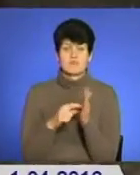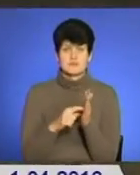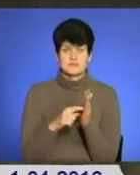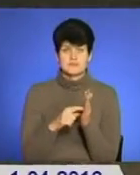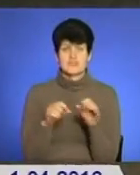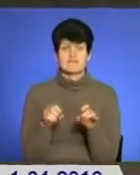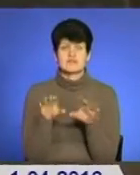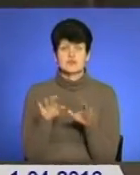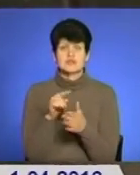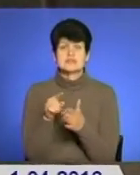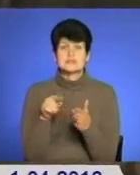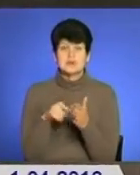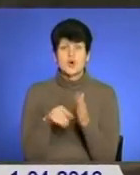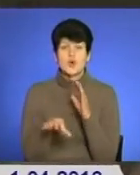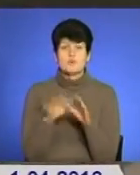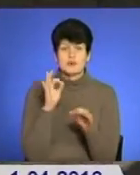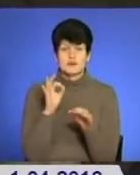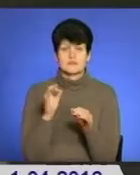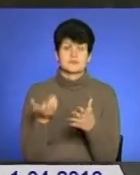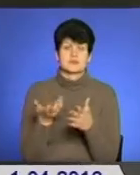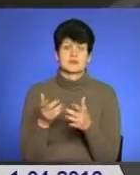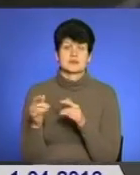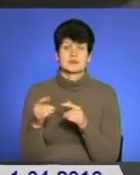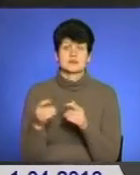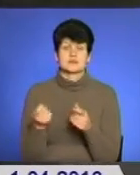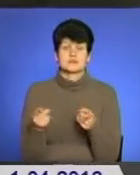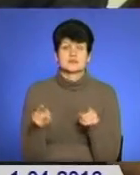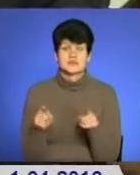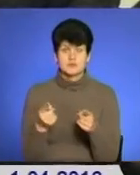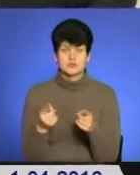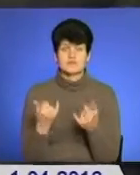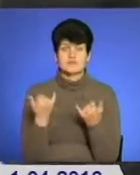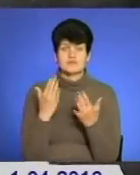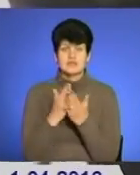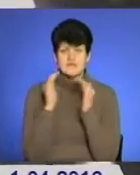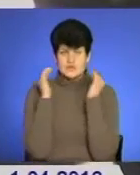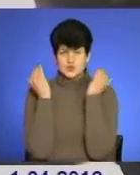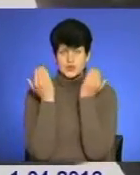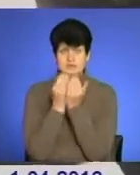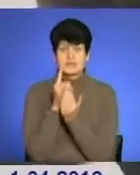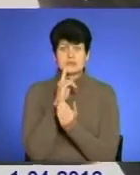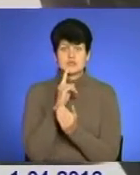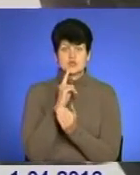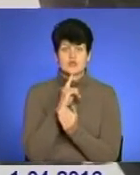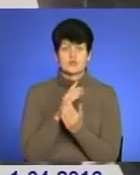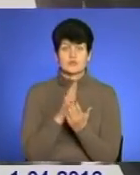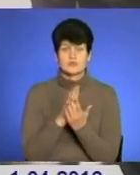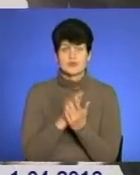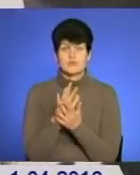Вирішується питання про обрання запобіжного заходу. Підозрюваний перебуває в ізоляторі тимчасового тримання. Триває слідство.